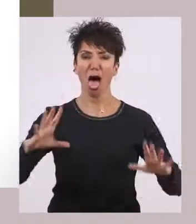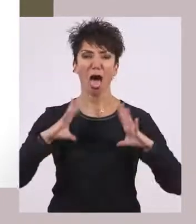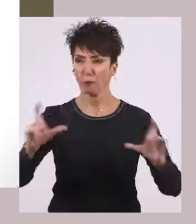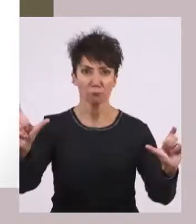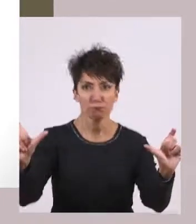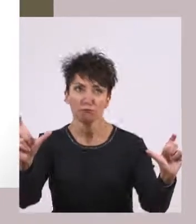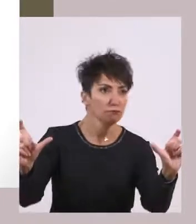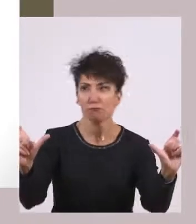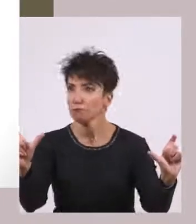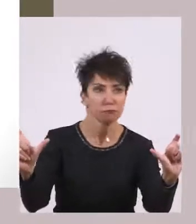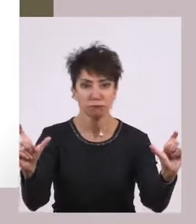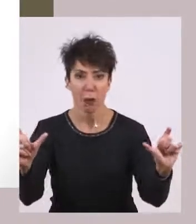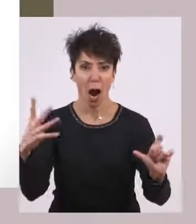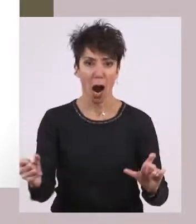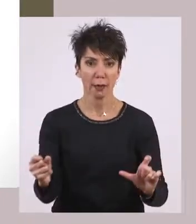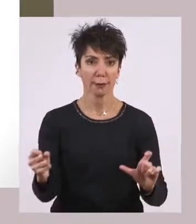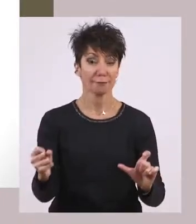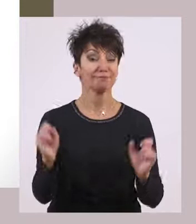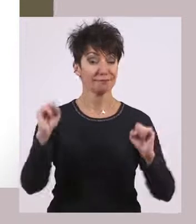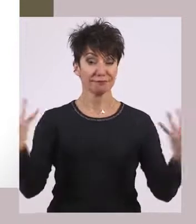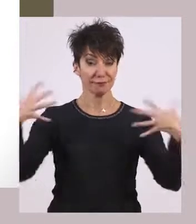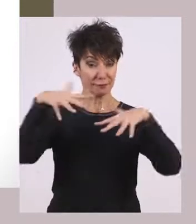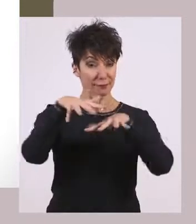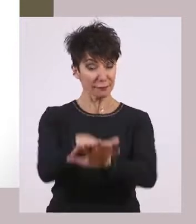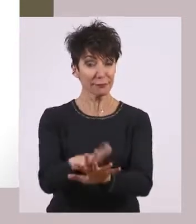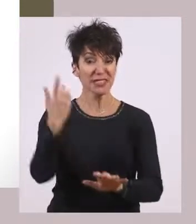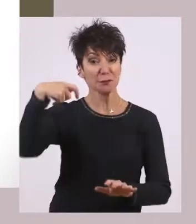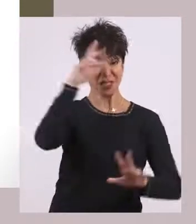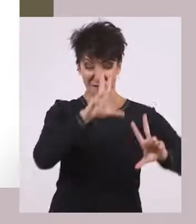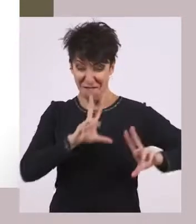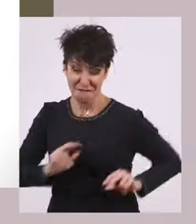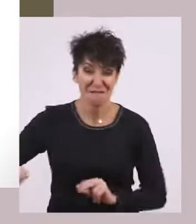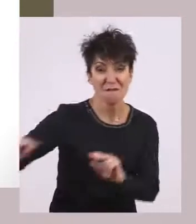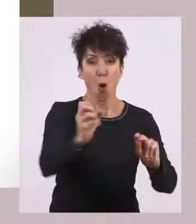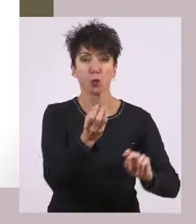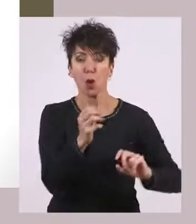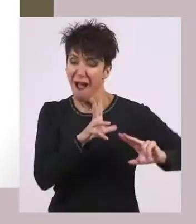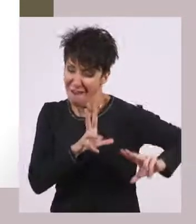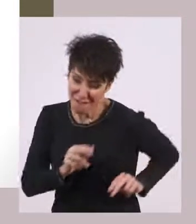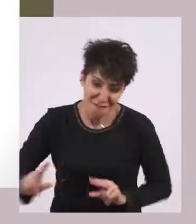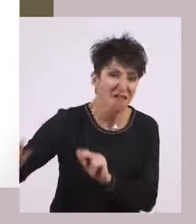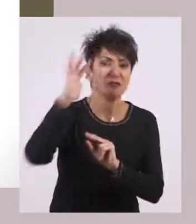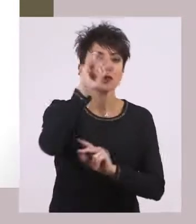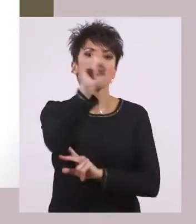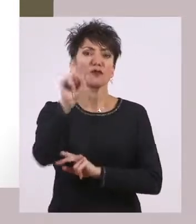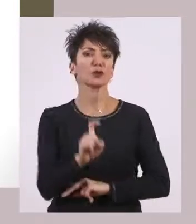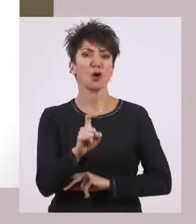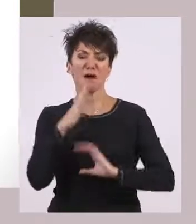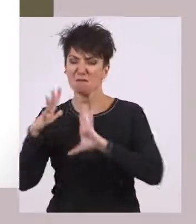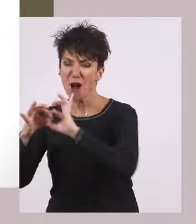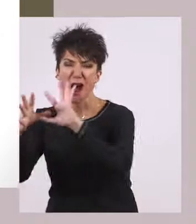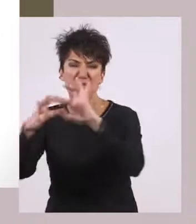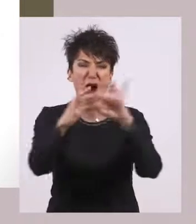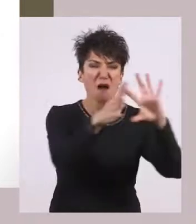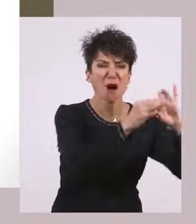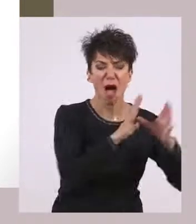Όλοι οι Σπαρτιάτες λοιπόν ζούσαν μαζί σε ένα κοινό τρόπο ζωής και δημιουργούσαν πολύ ισχυρούς δεσμούς μεταξύ